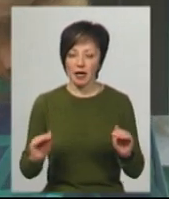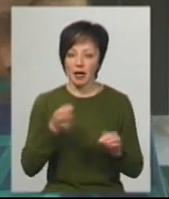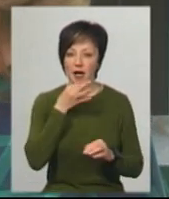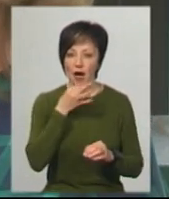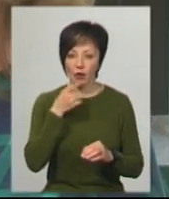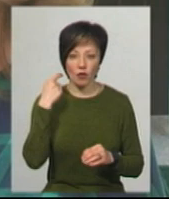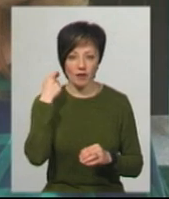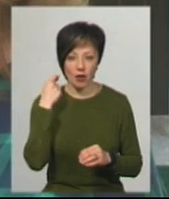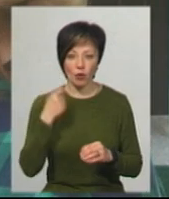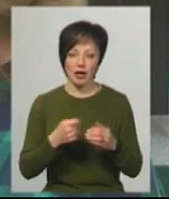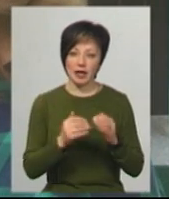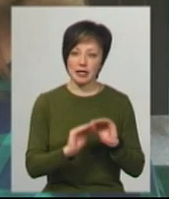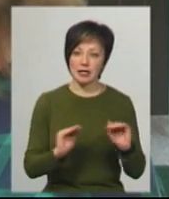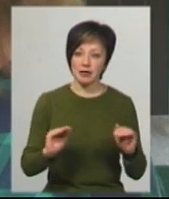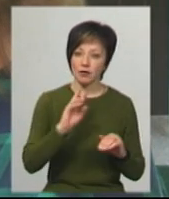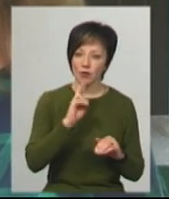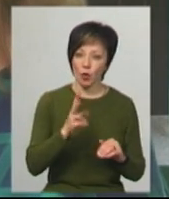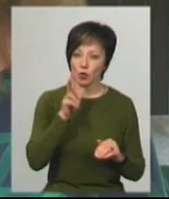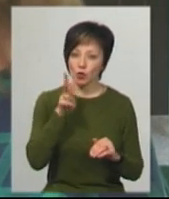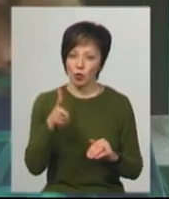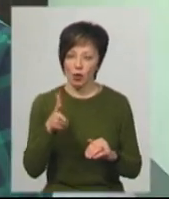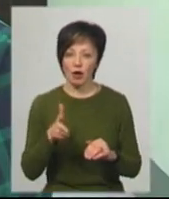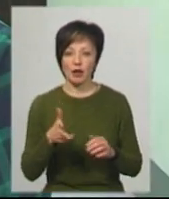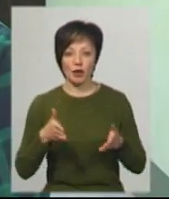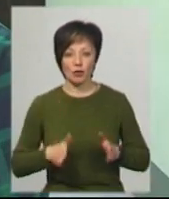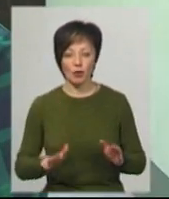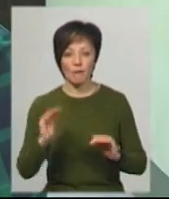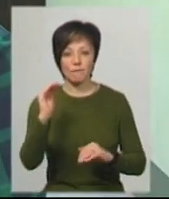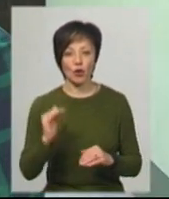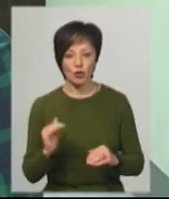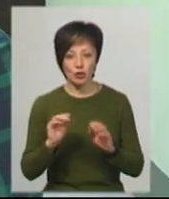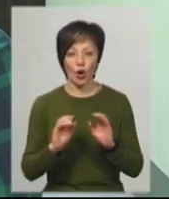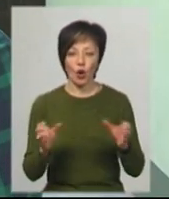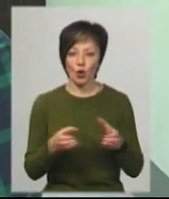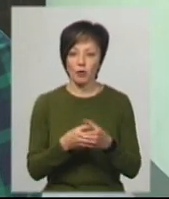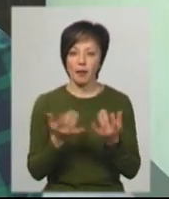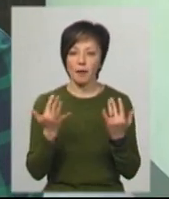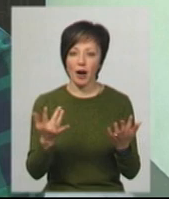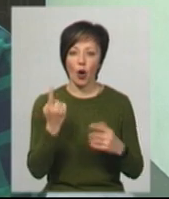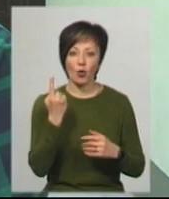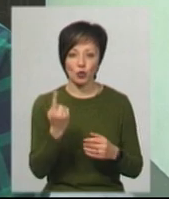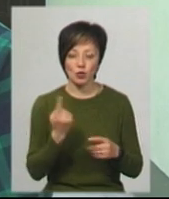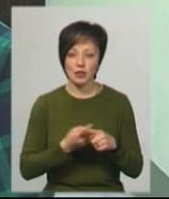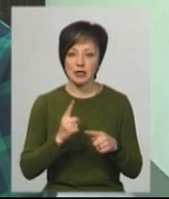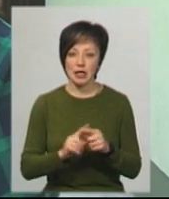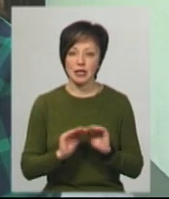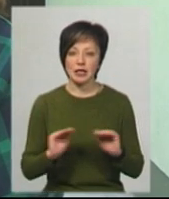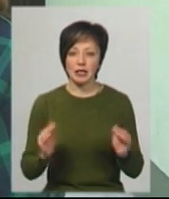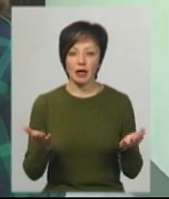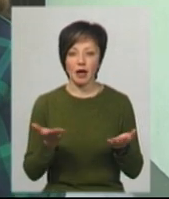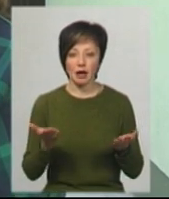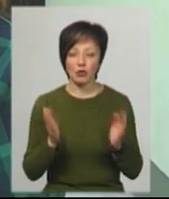раннього віку, тобто діти від двох до трьох років народження. Молодших дошкільних груп ми набираємо одну, це діти, які